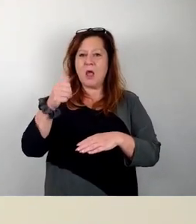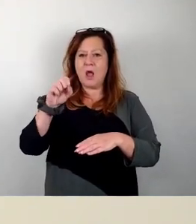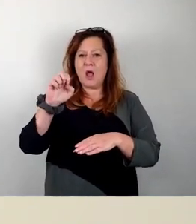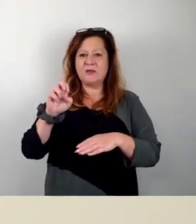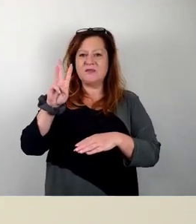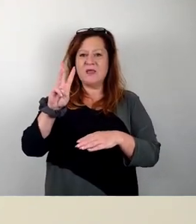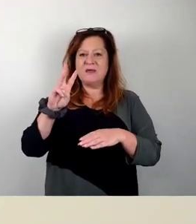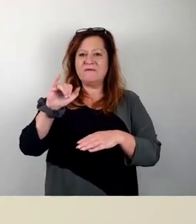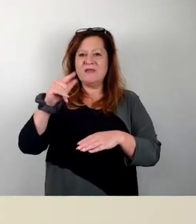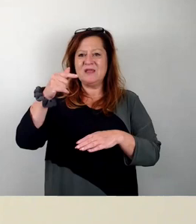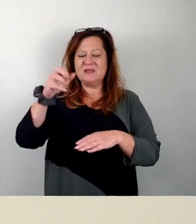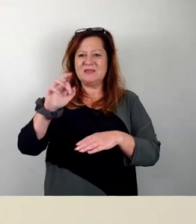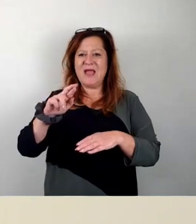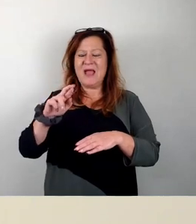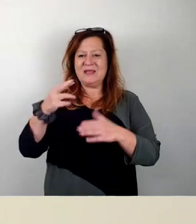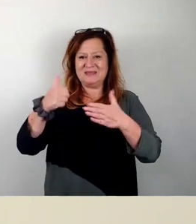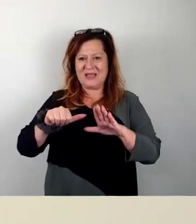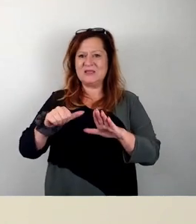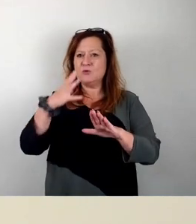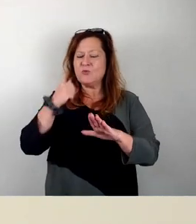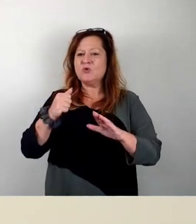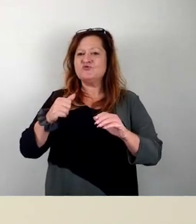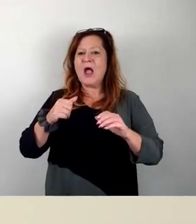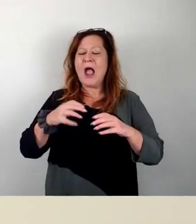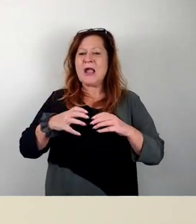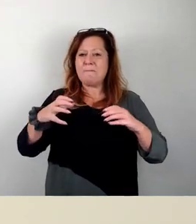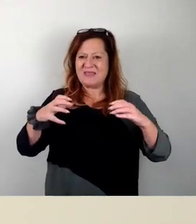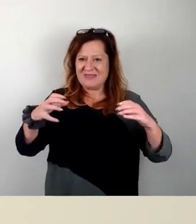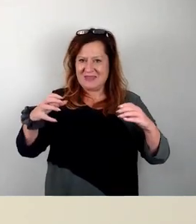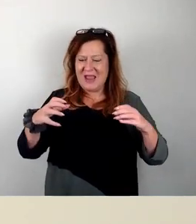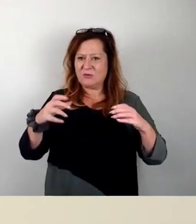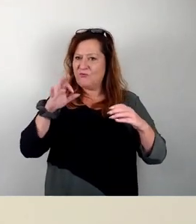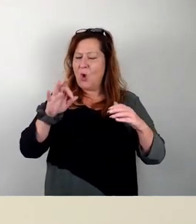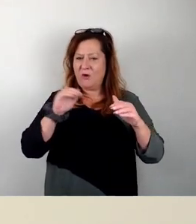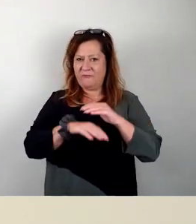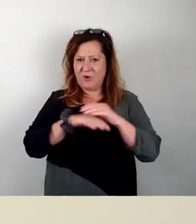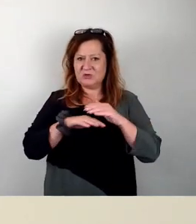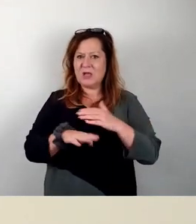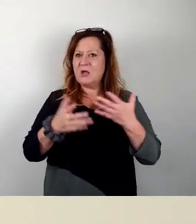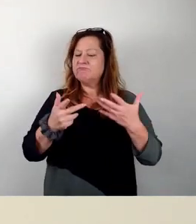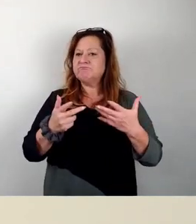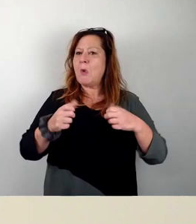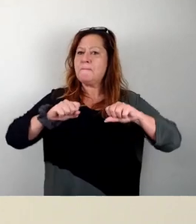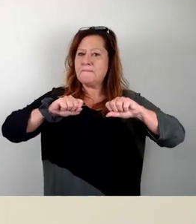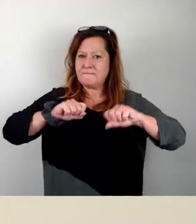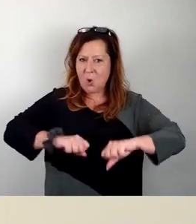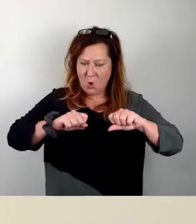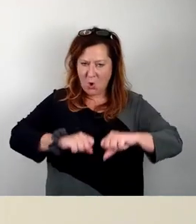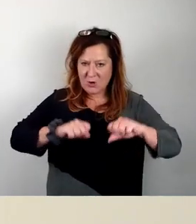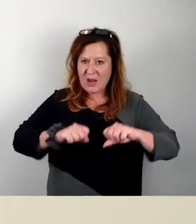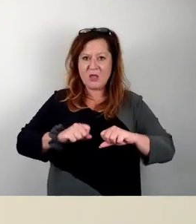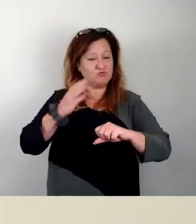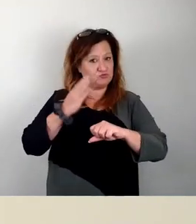-Kapazität aufbauen wollen für die Unterbringung von Geflüchteten. Die Machbarkeit wird jetzt vertieft geprüft.